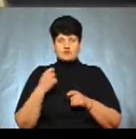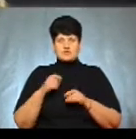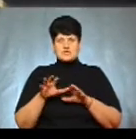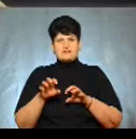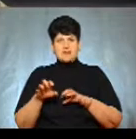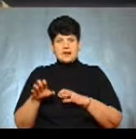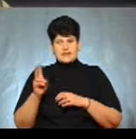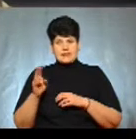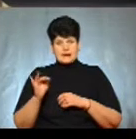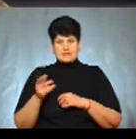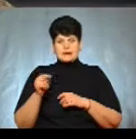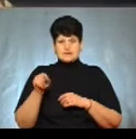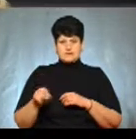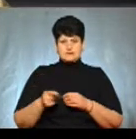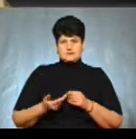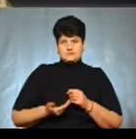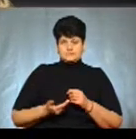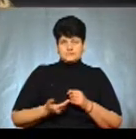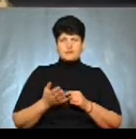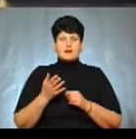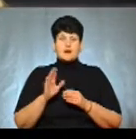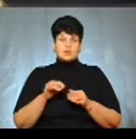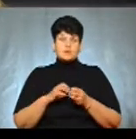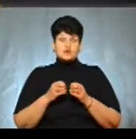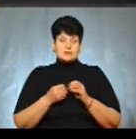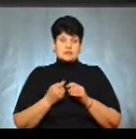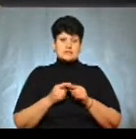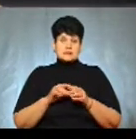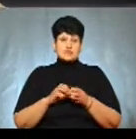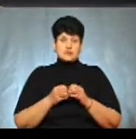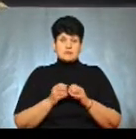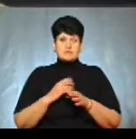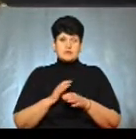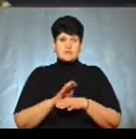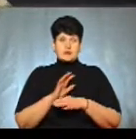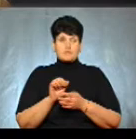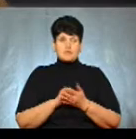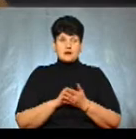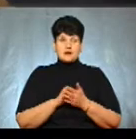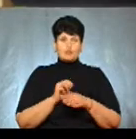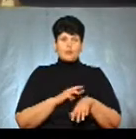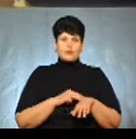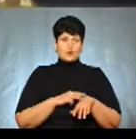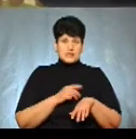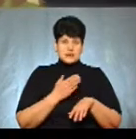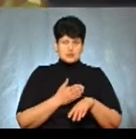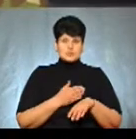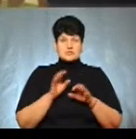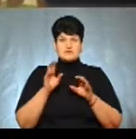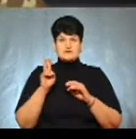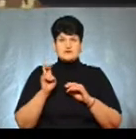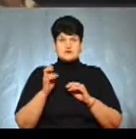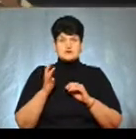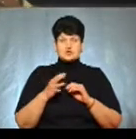тваринки, які там ставлять. Путім, за того, буде якийсь результат, за цими результатами ми направимо матеріали, скрючи всього, поліцію за статтею